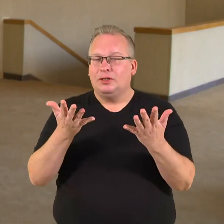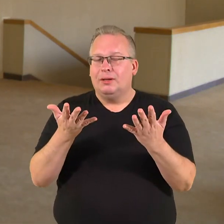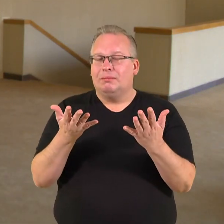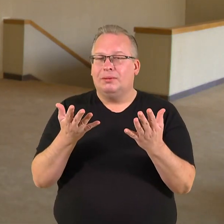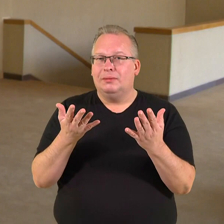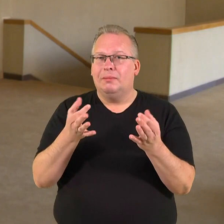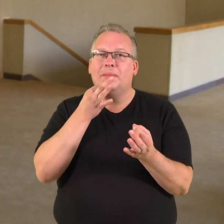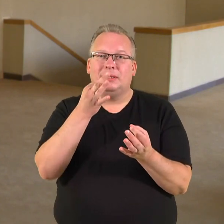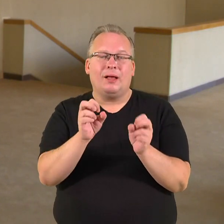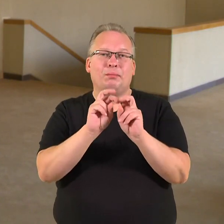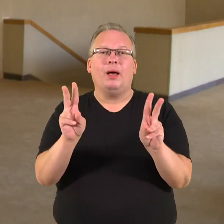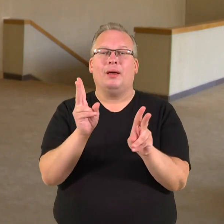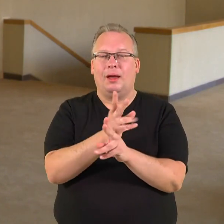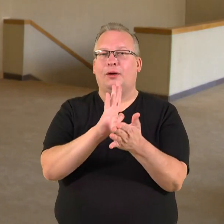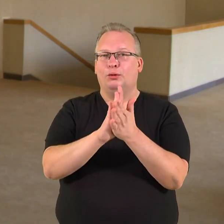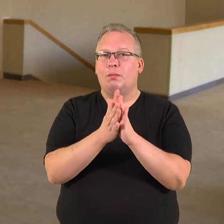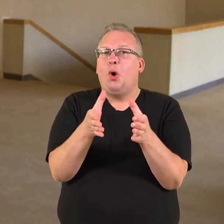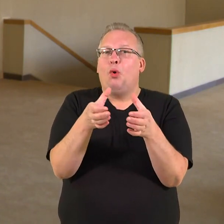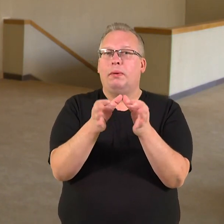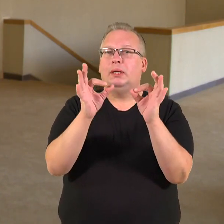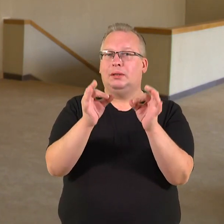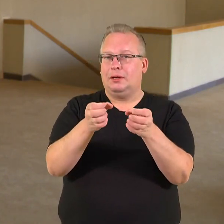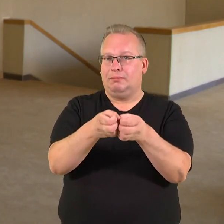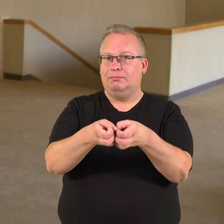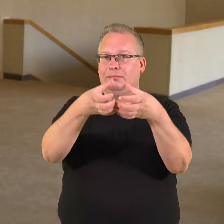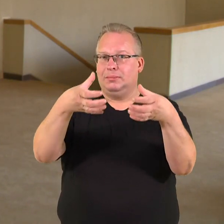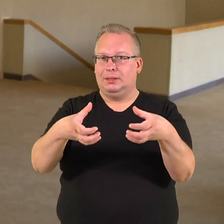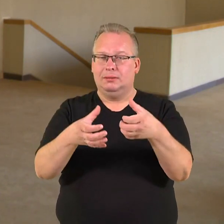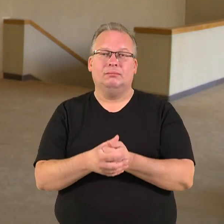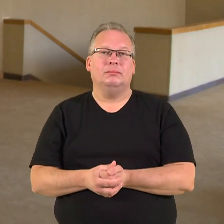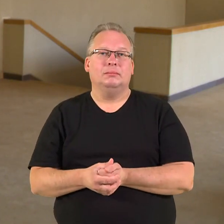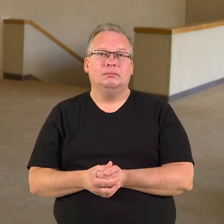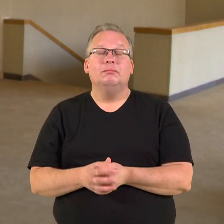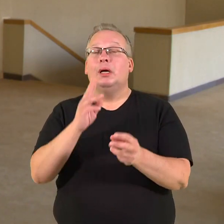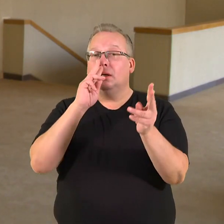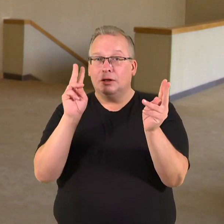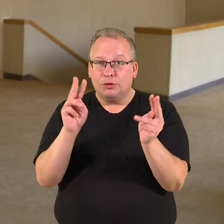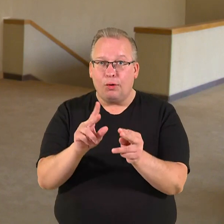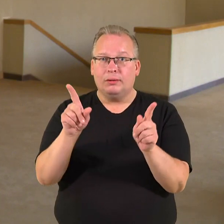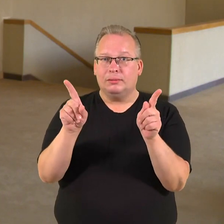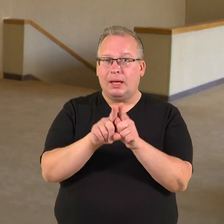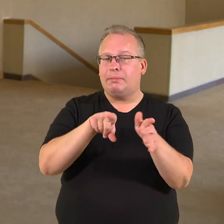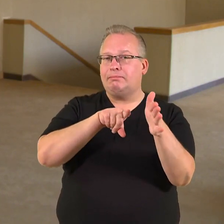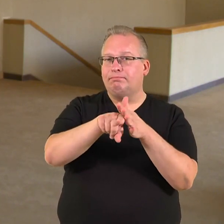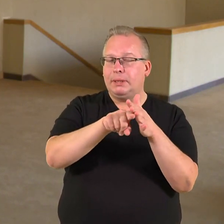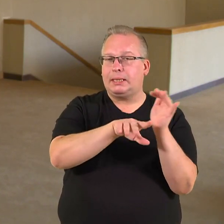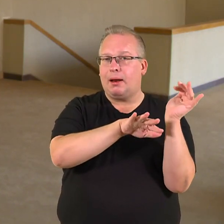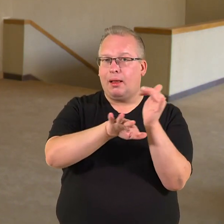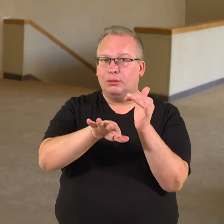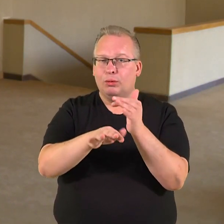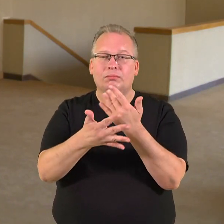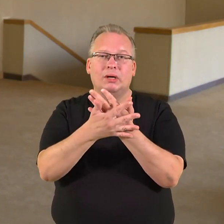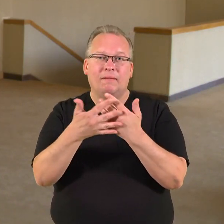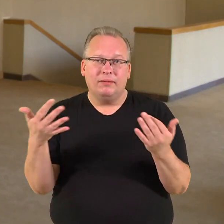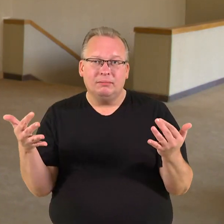Bet iš tikrųjų reikia sutvarkyti, nes organizacija iš tikrųjų iššaugo. Ir įrodė per šitas visas migrantų krizes, per